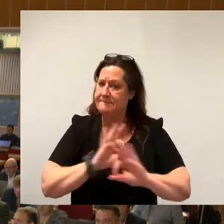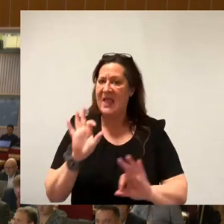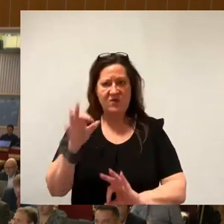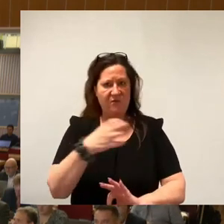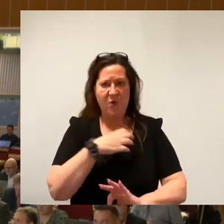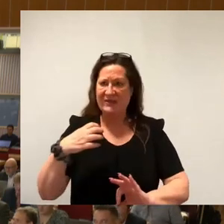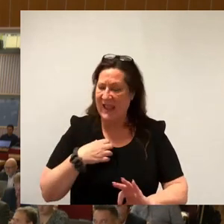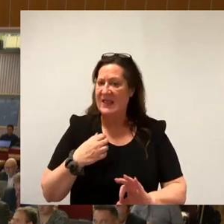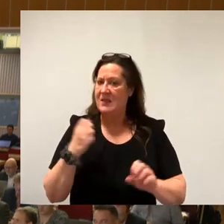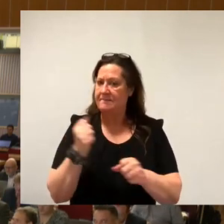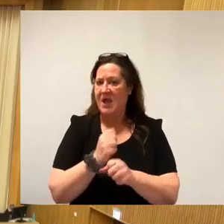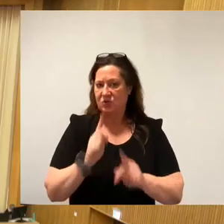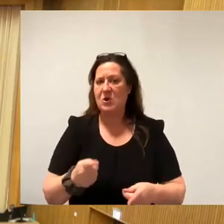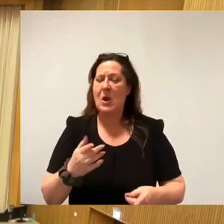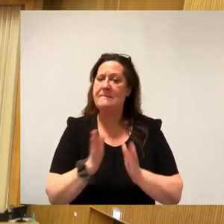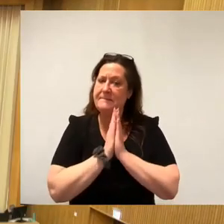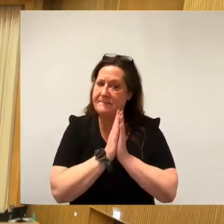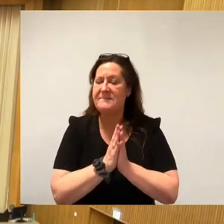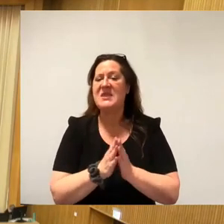Und ich bitte um Zustimmung zum Antrag.